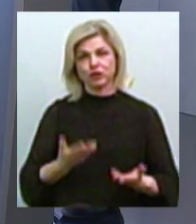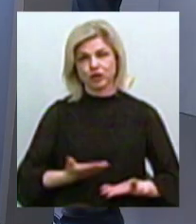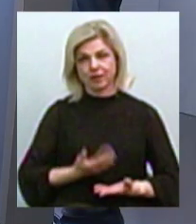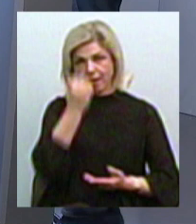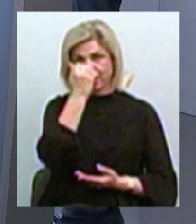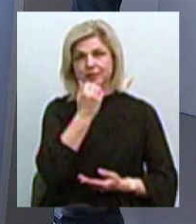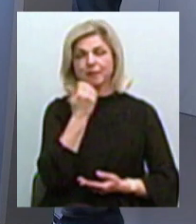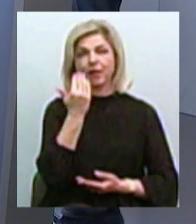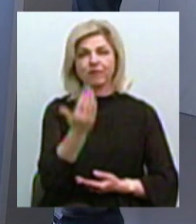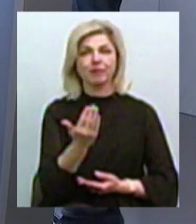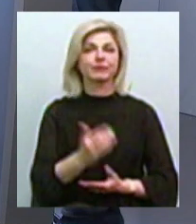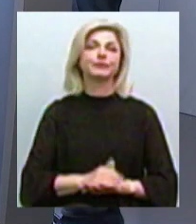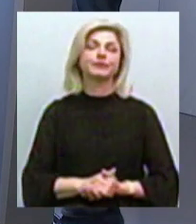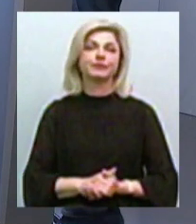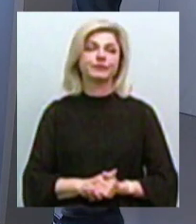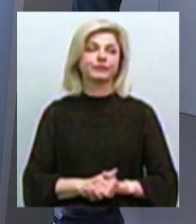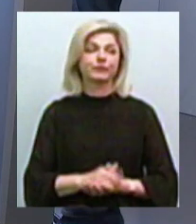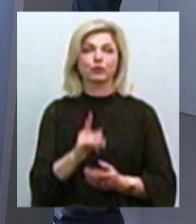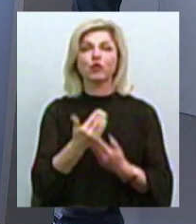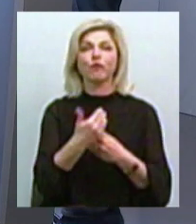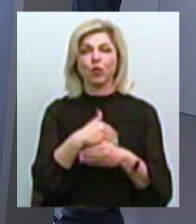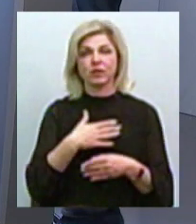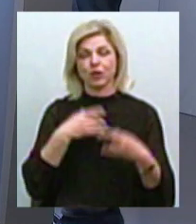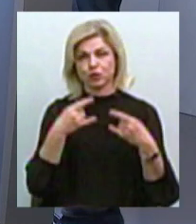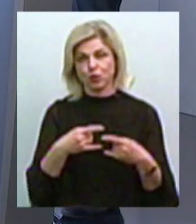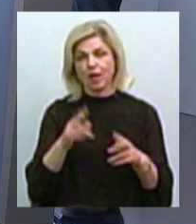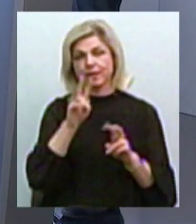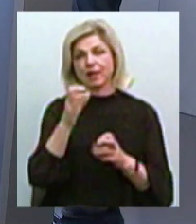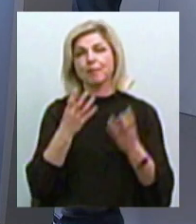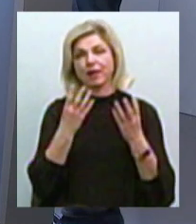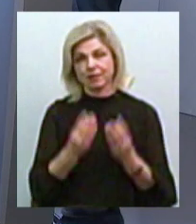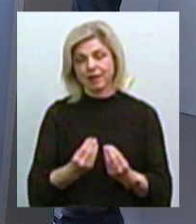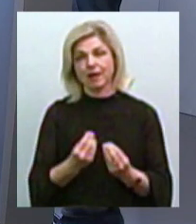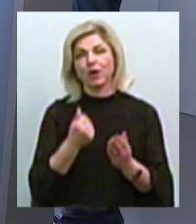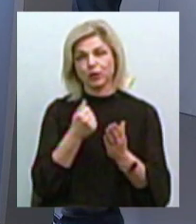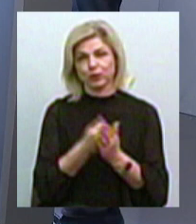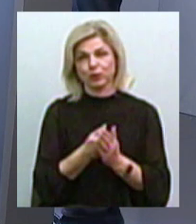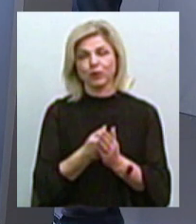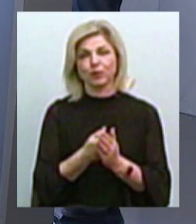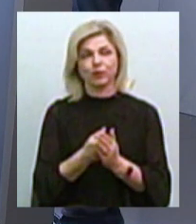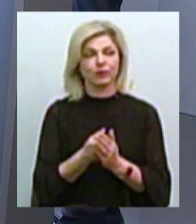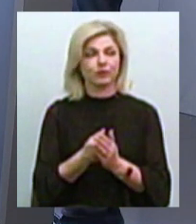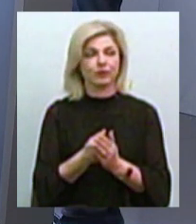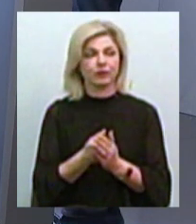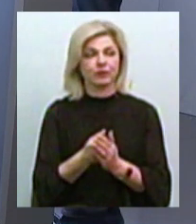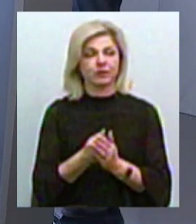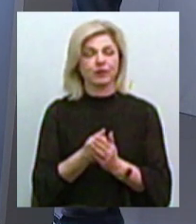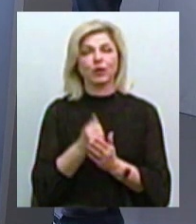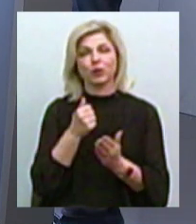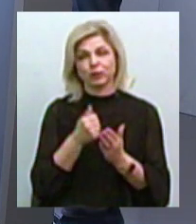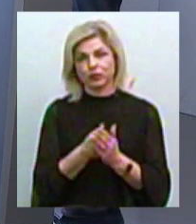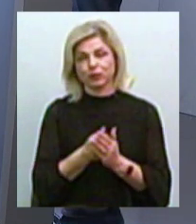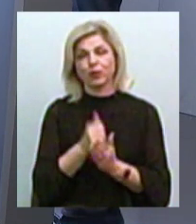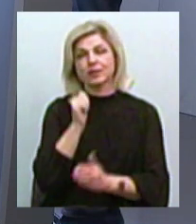Спасибо вам, Володимир Викторович, что вы были у нас в студии. Это была тема дня. Тема нашего эфира была Миколаевский электротранспорт.